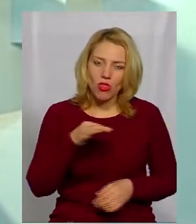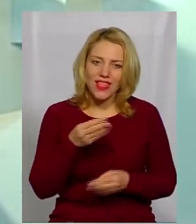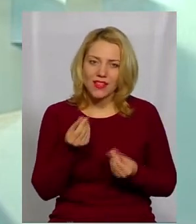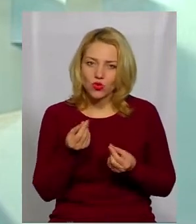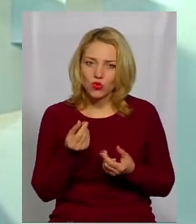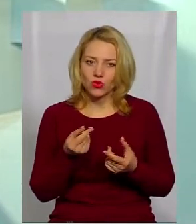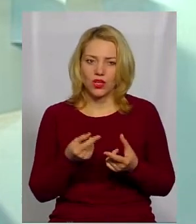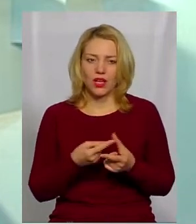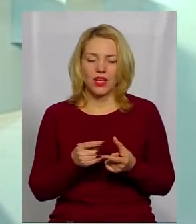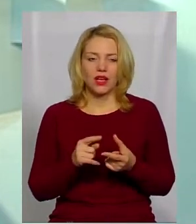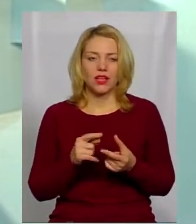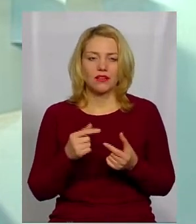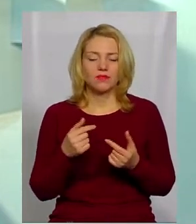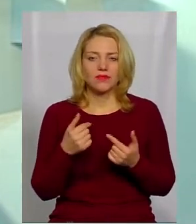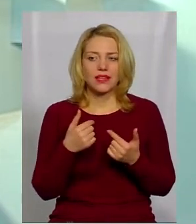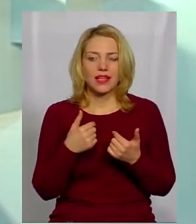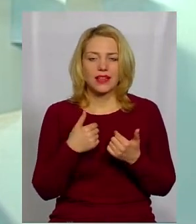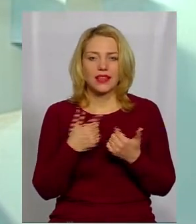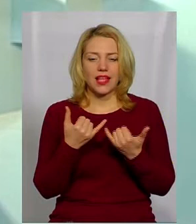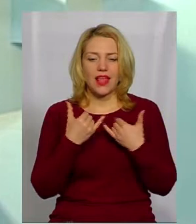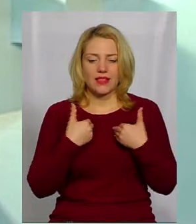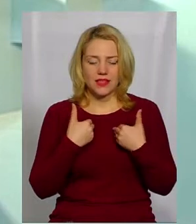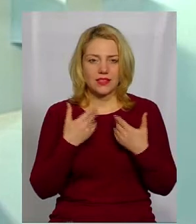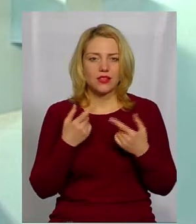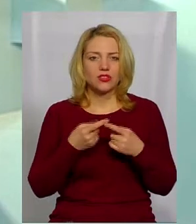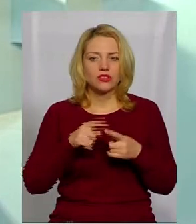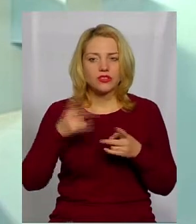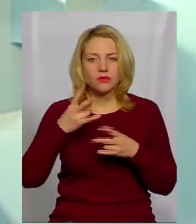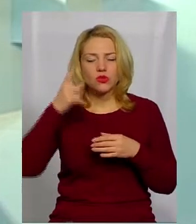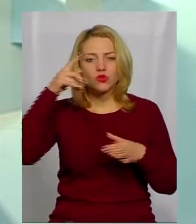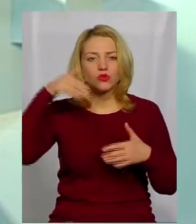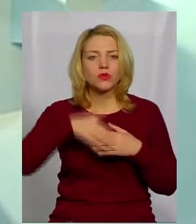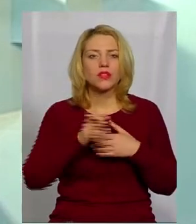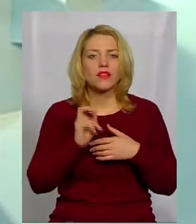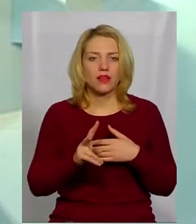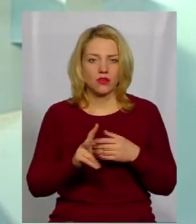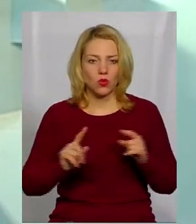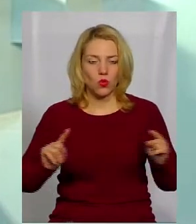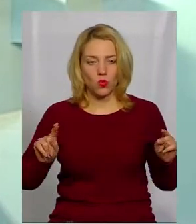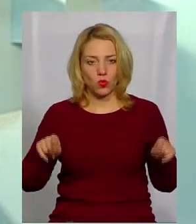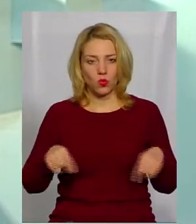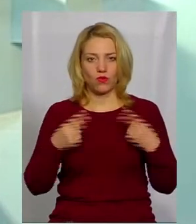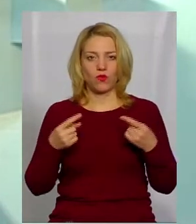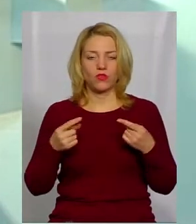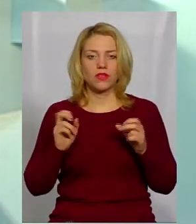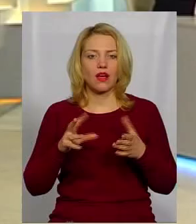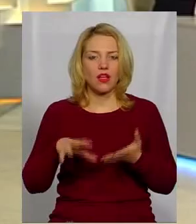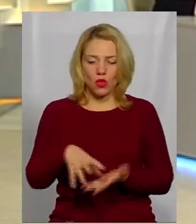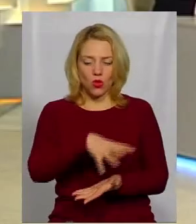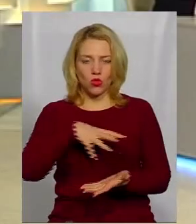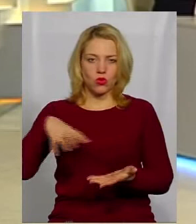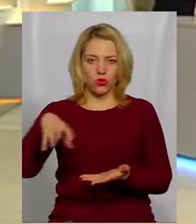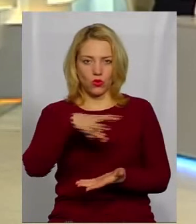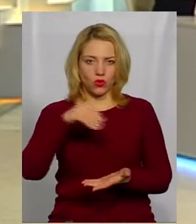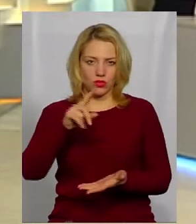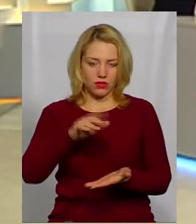для археолога зрозуміти, як утворювався цей торт, який наполівав такими